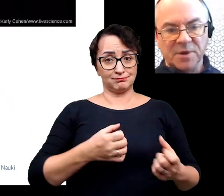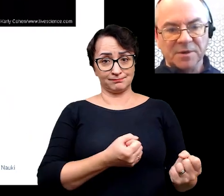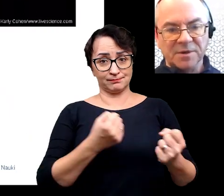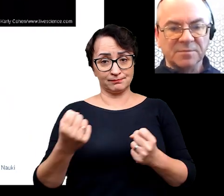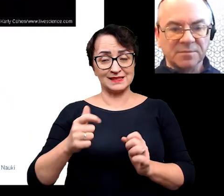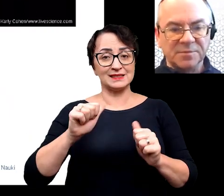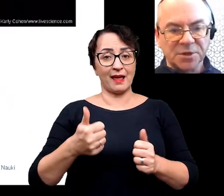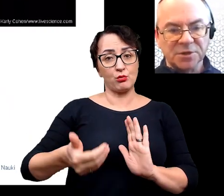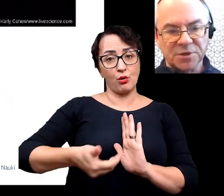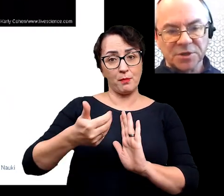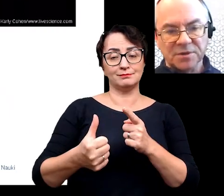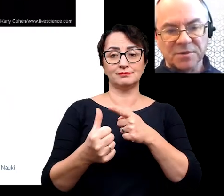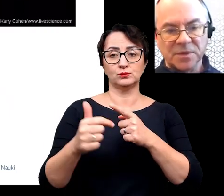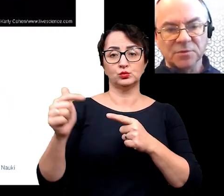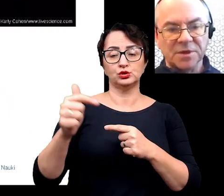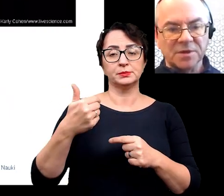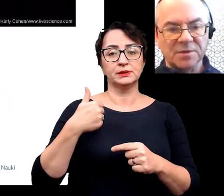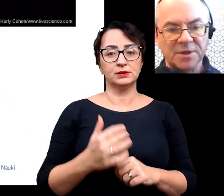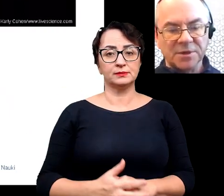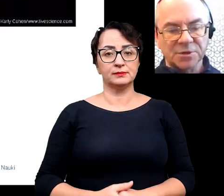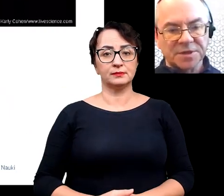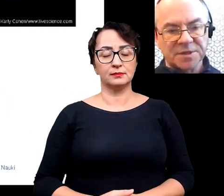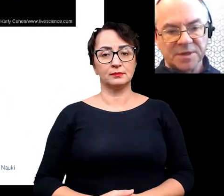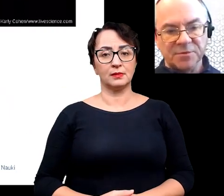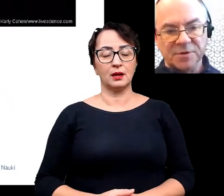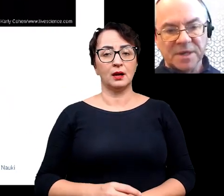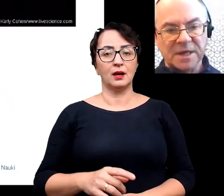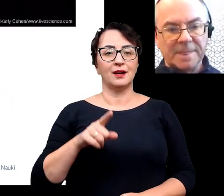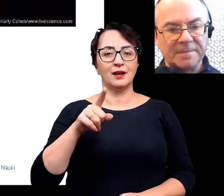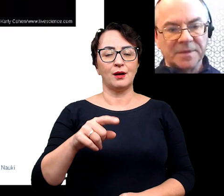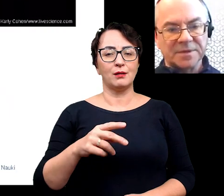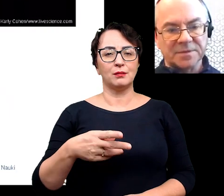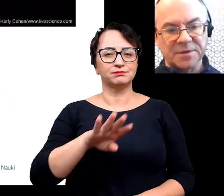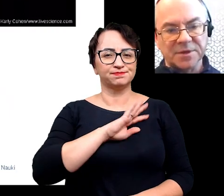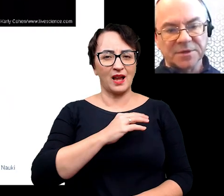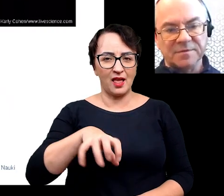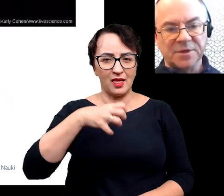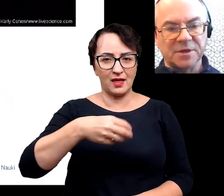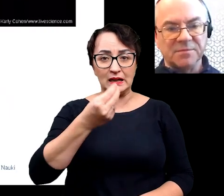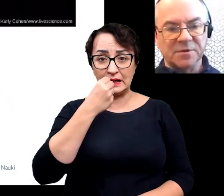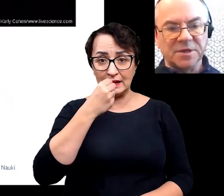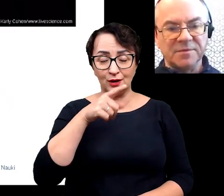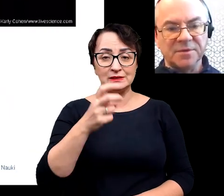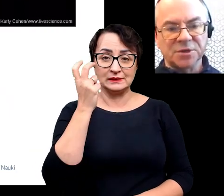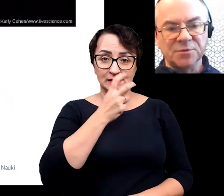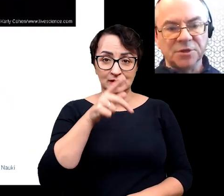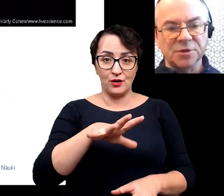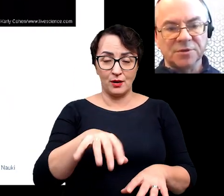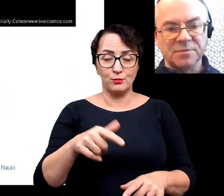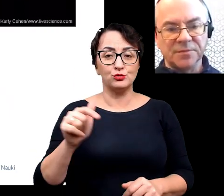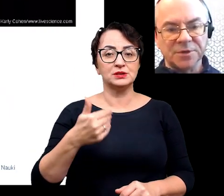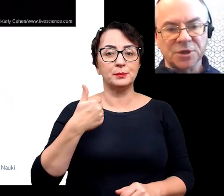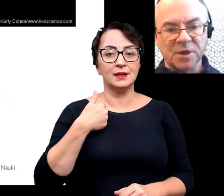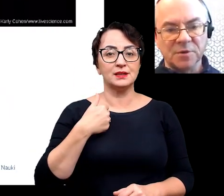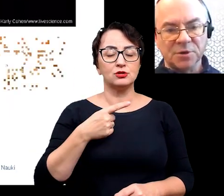zachował w stanie kopalnym, no po pierwsze to się tutaj padlinożercy zajmują, są zainteresowani takimi organizmami. Także